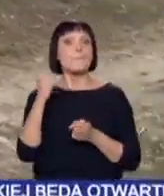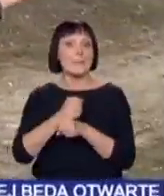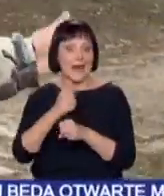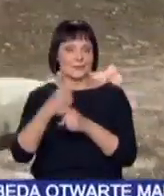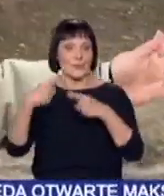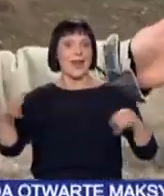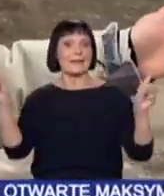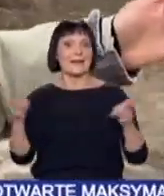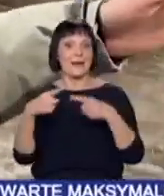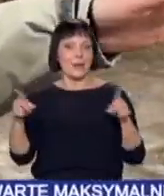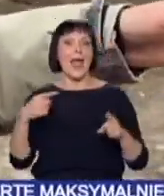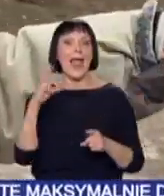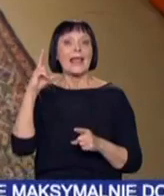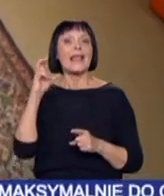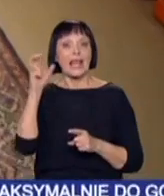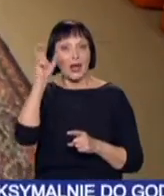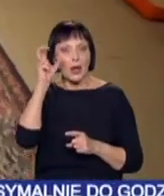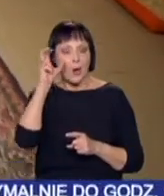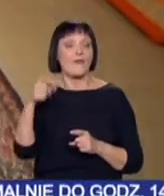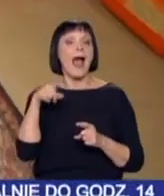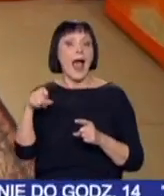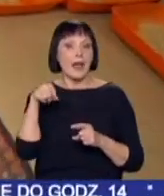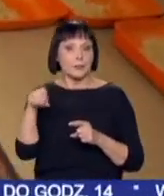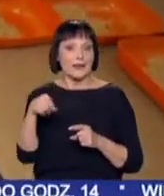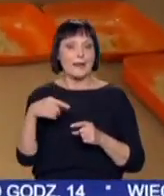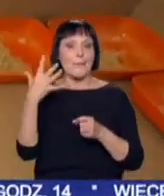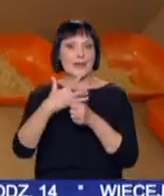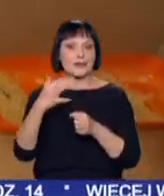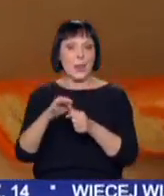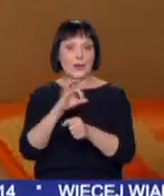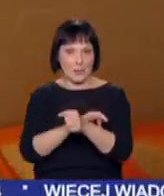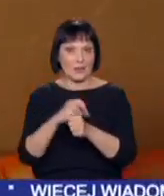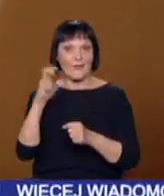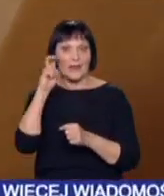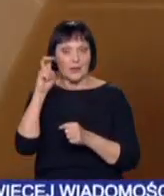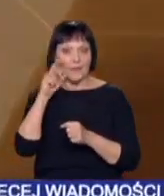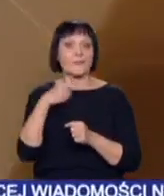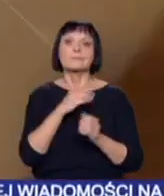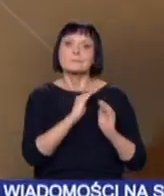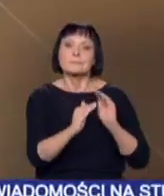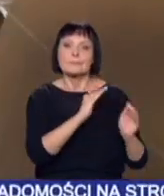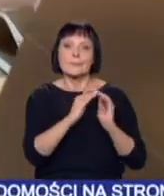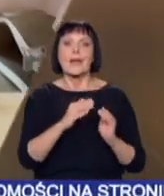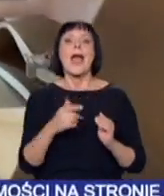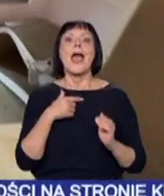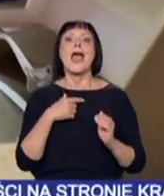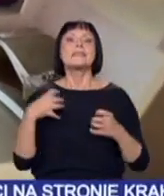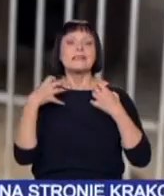chóru akademickiego w Kijowie. Tutaj w Fedorivce, 50 kilometrów od stolicy, zajmuje się jednak bezdomnymi zwierzętami.